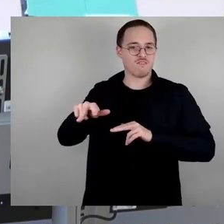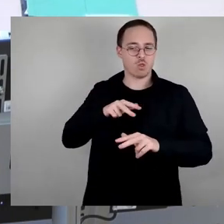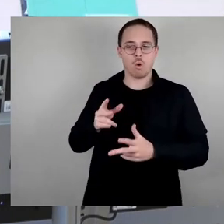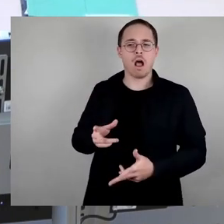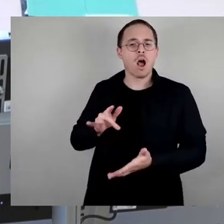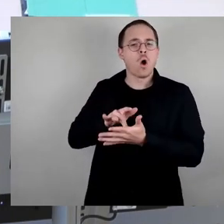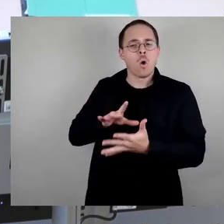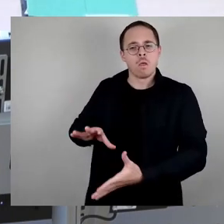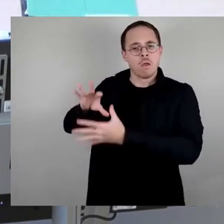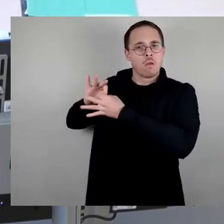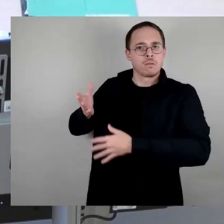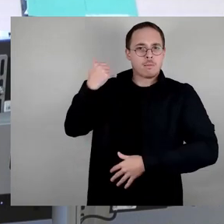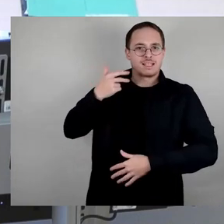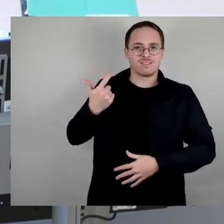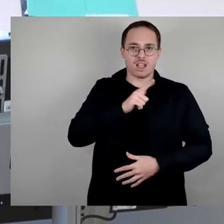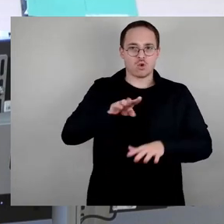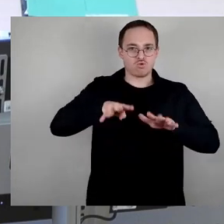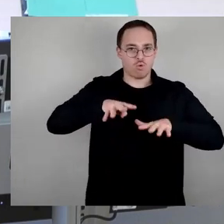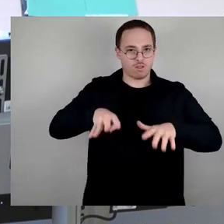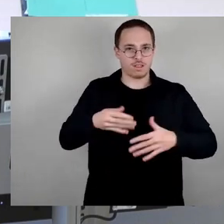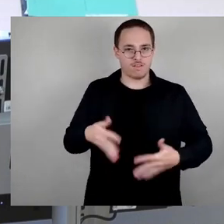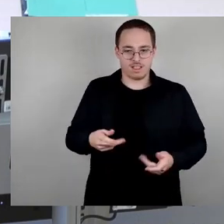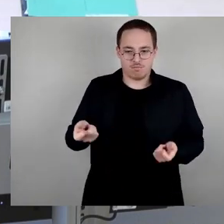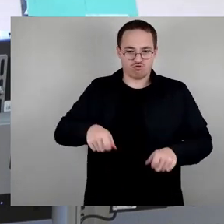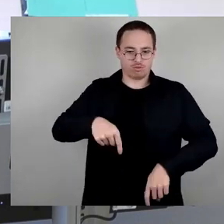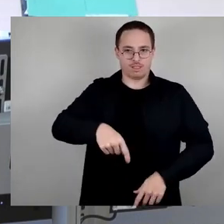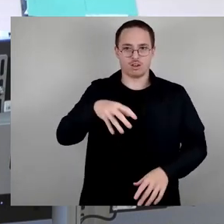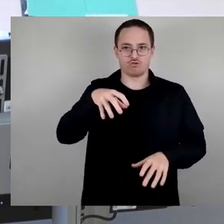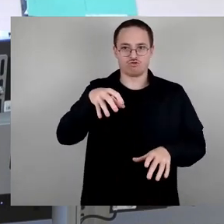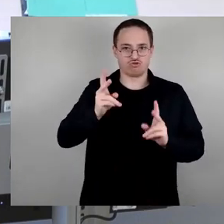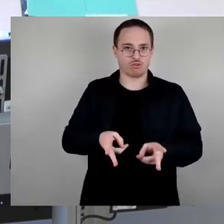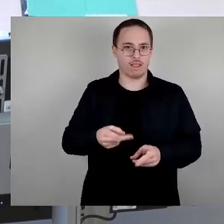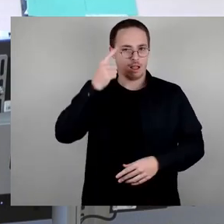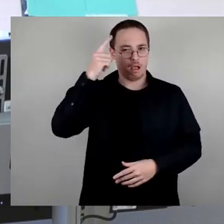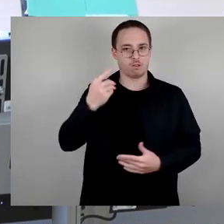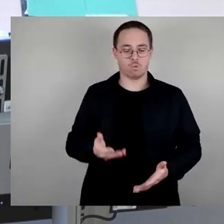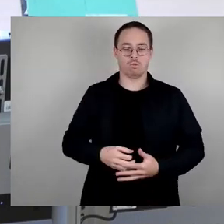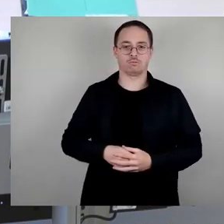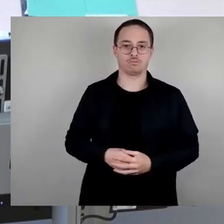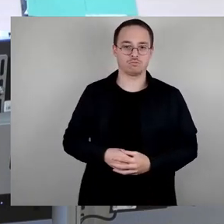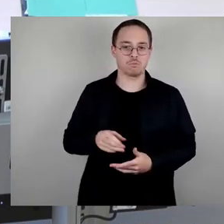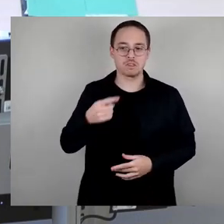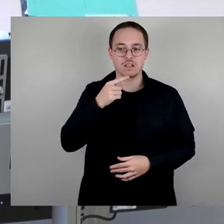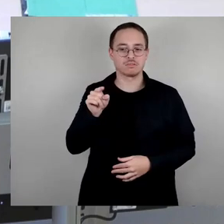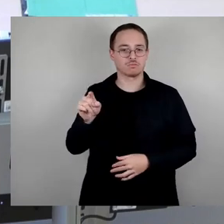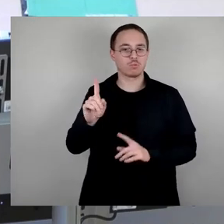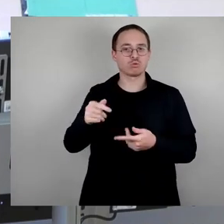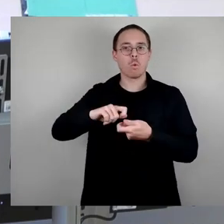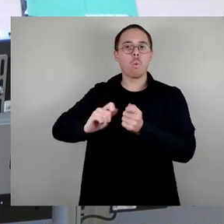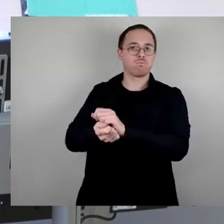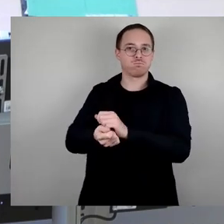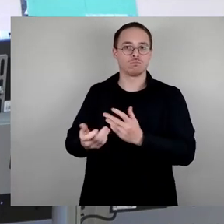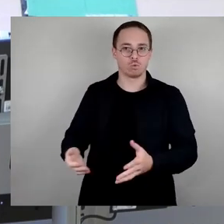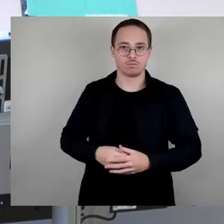würdigeren Platz verlangte. Und nun steht eine mobile Stähle auf dem Altmark, die die folgende